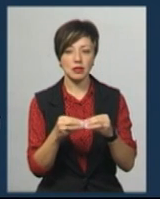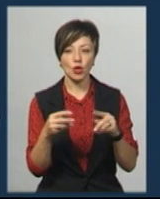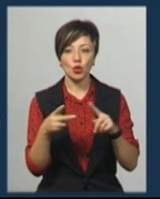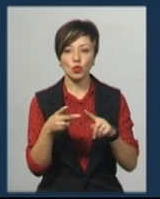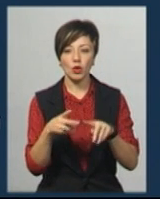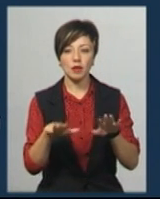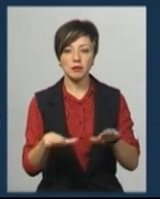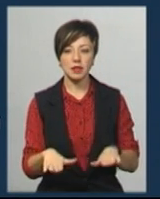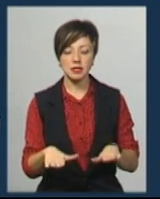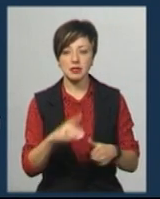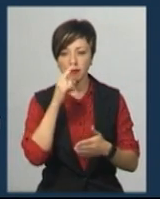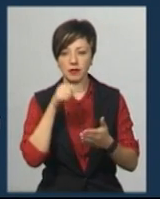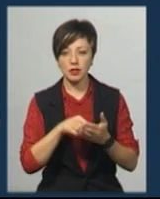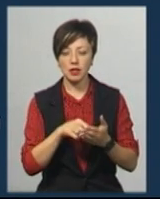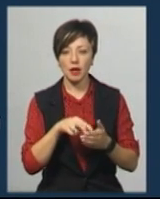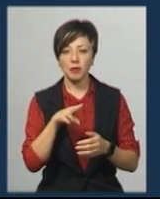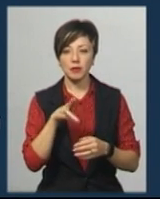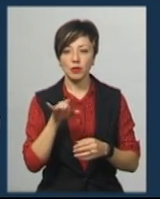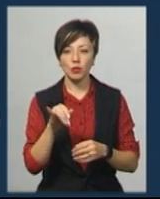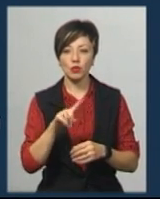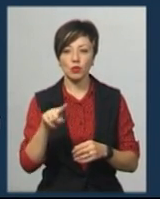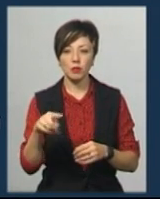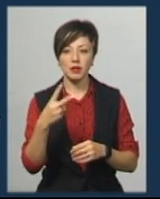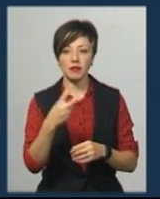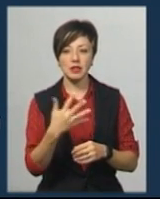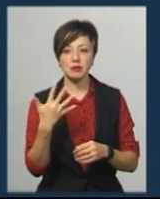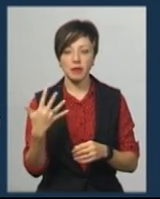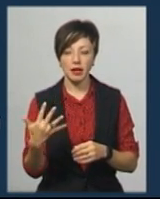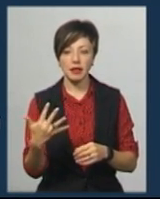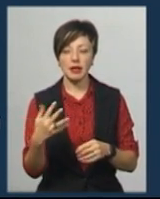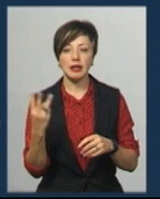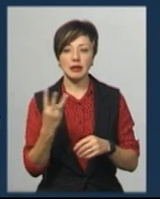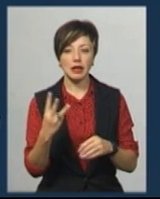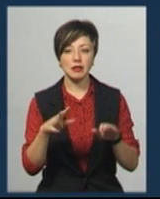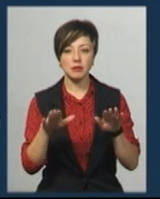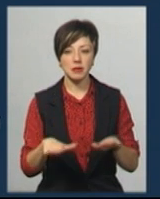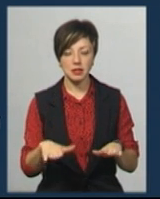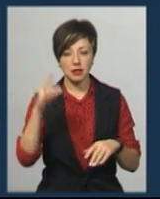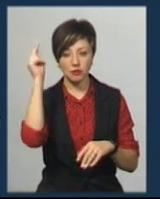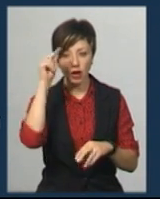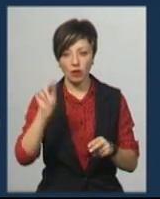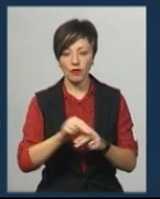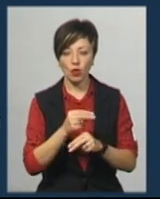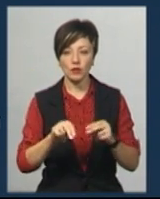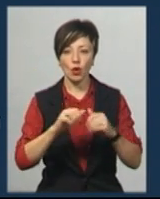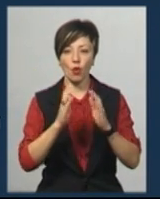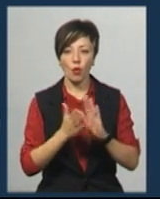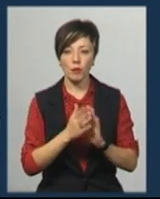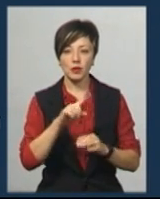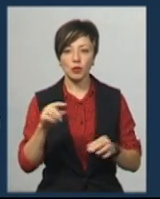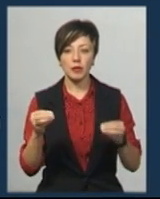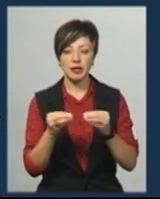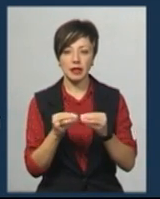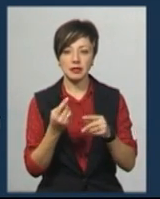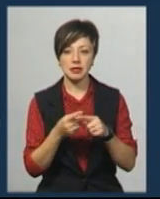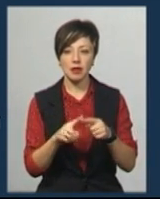Друге місце – вищого професійного училища номер 25. І третє місце – навчально-виховний комплекс номер 10.